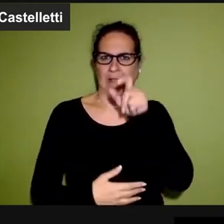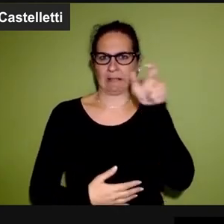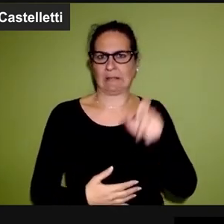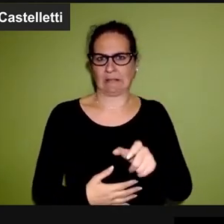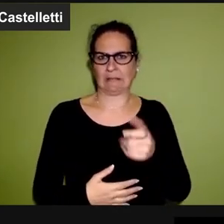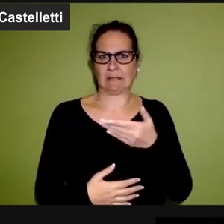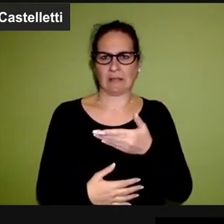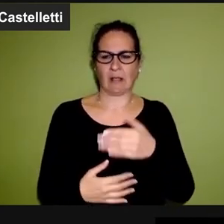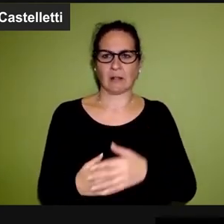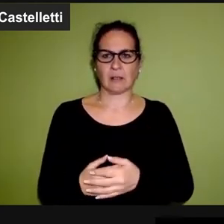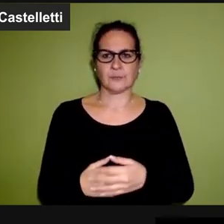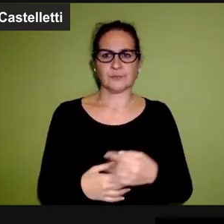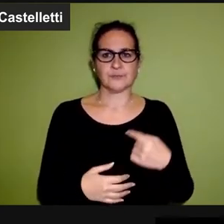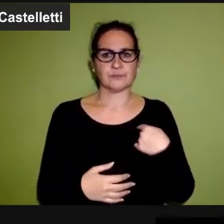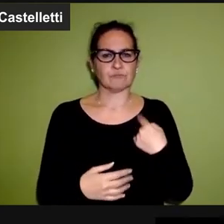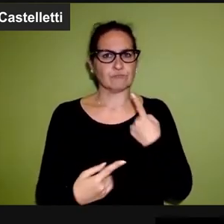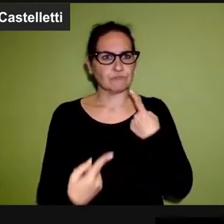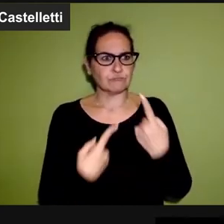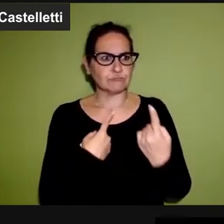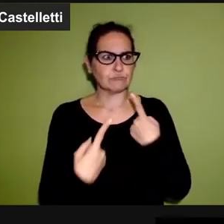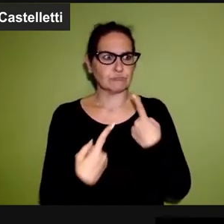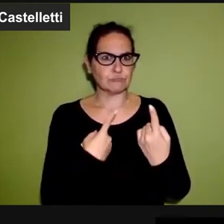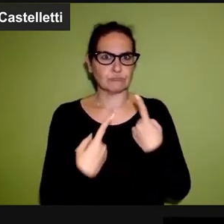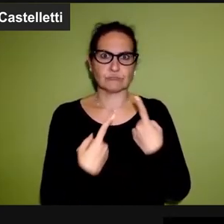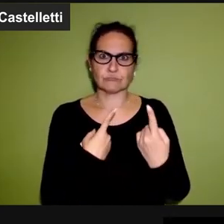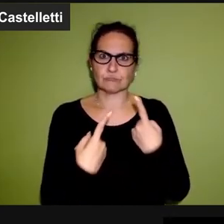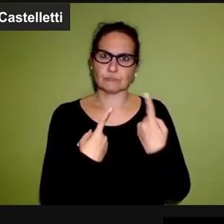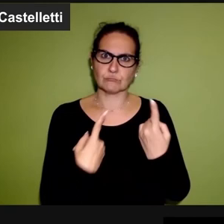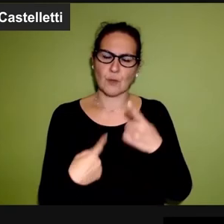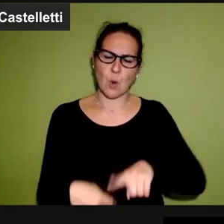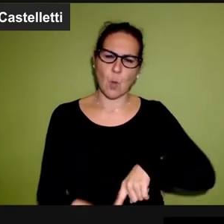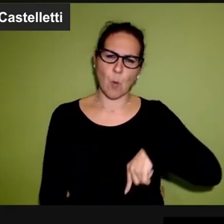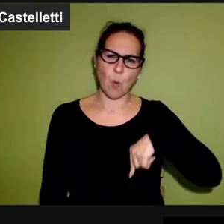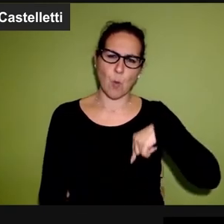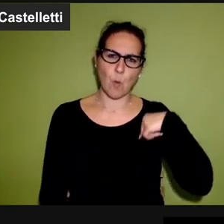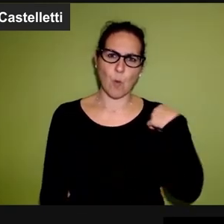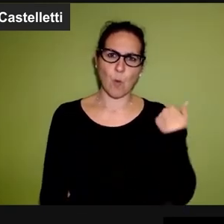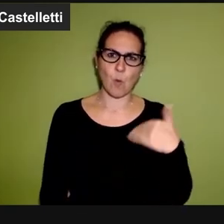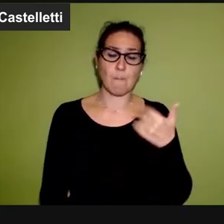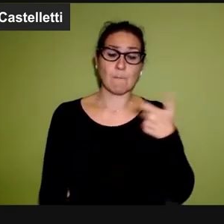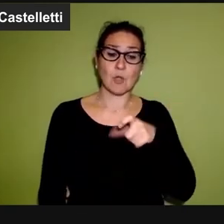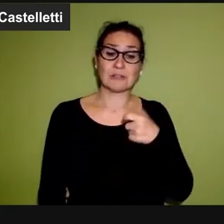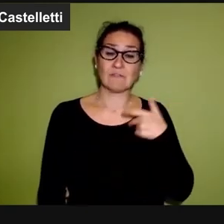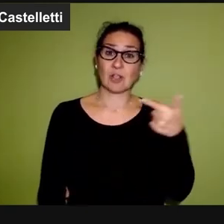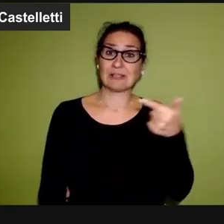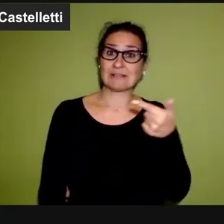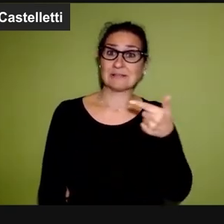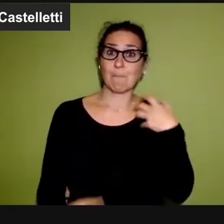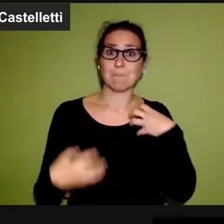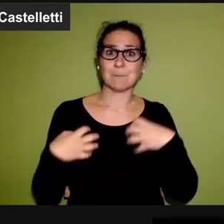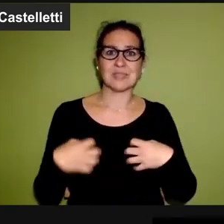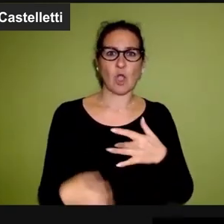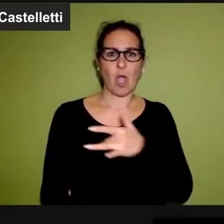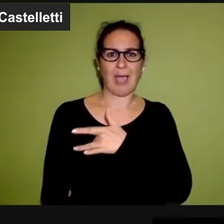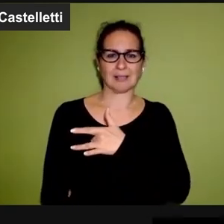nel paese, io ho avuto una lunghissima discussione sulla bioetica perché Tettamanzi